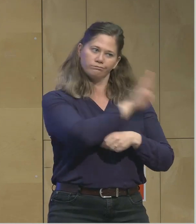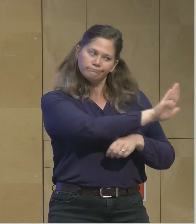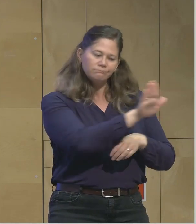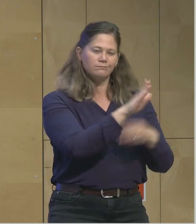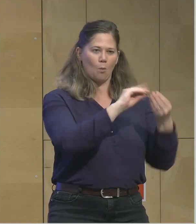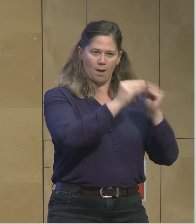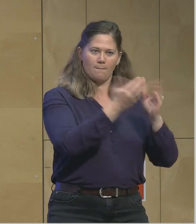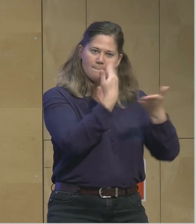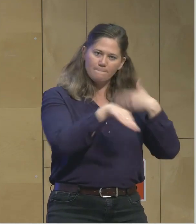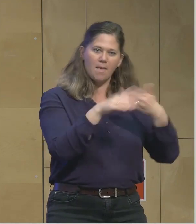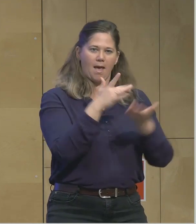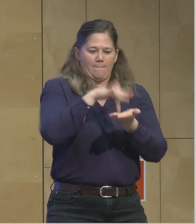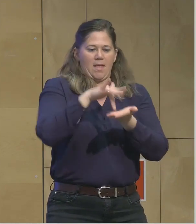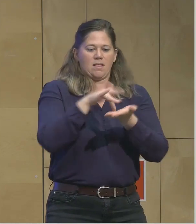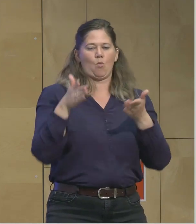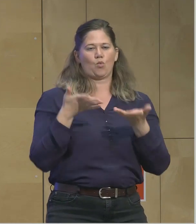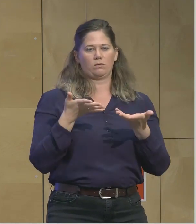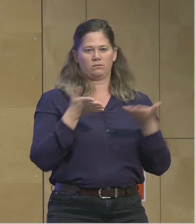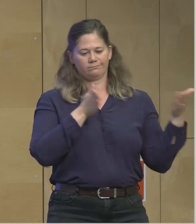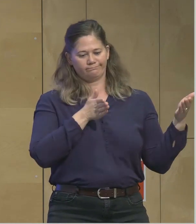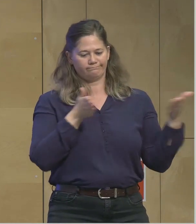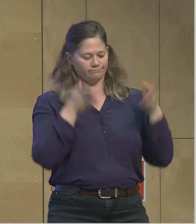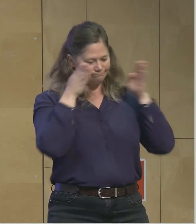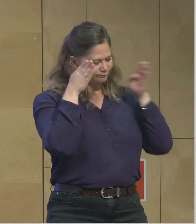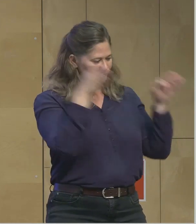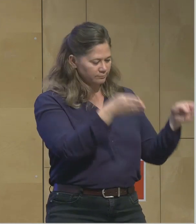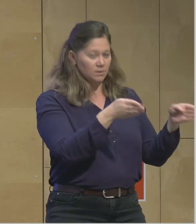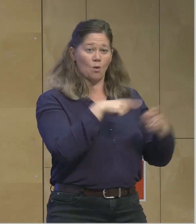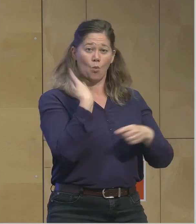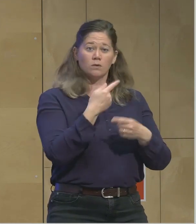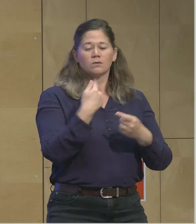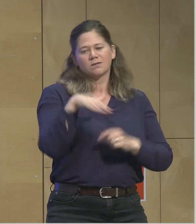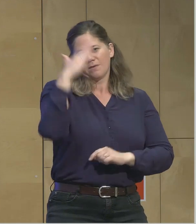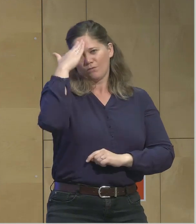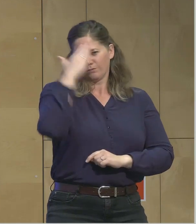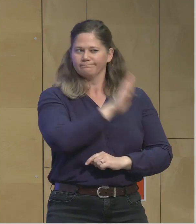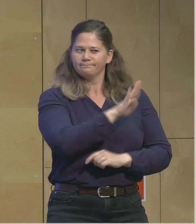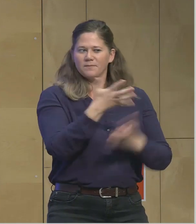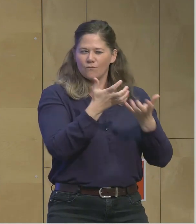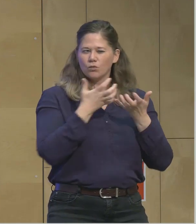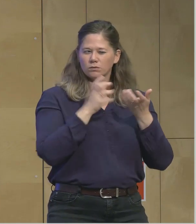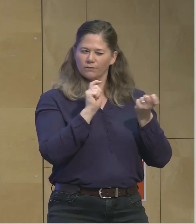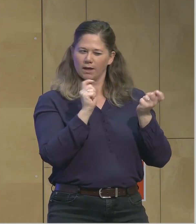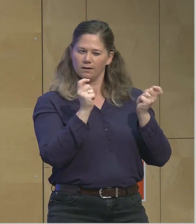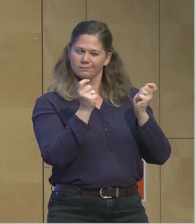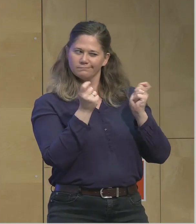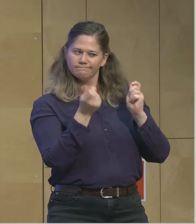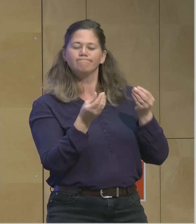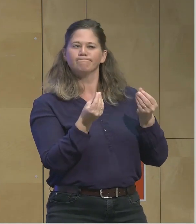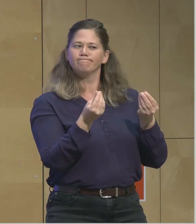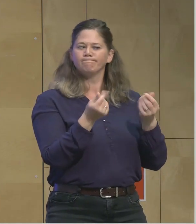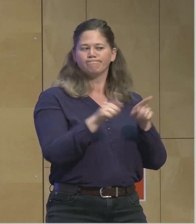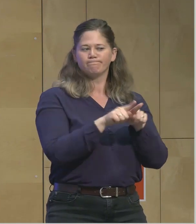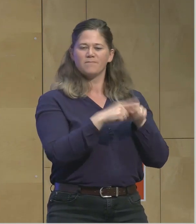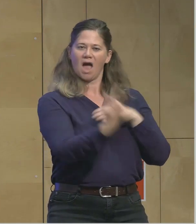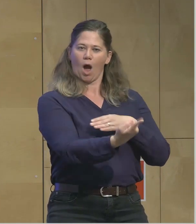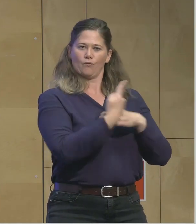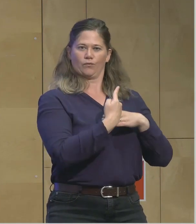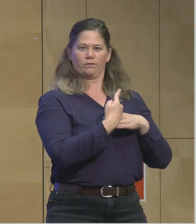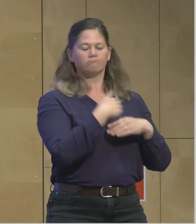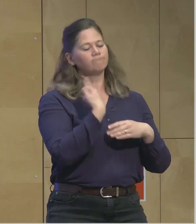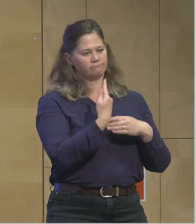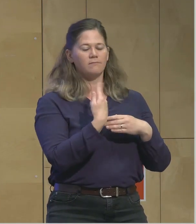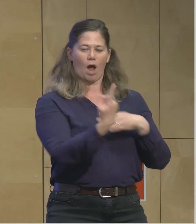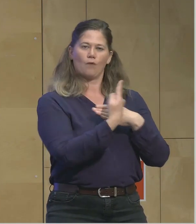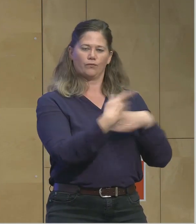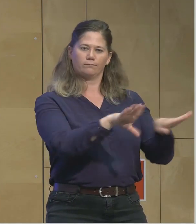Uns ist bewusst, dass dieser Wunsch nach dieser Veränderung ein Auftrag ist und wir nehmen den Auftrag an, für leistbares Wohnen